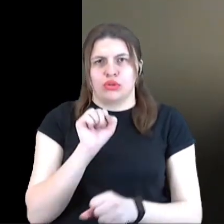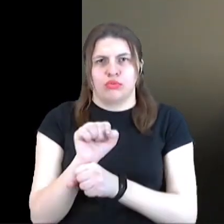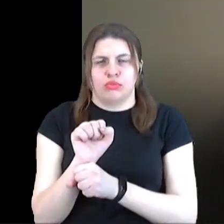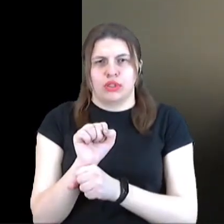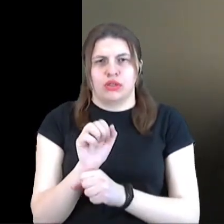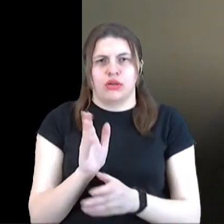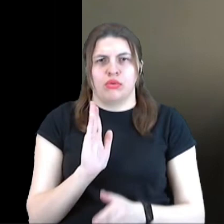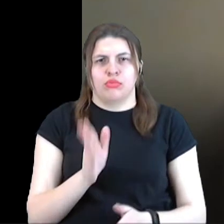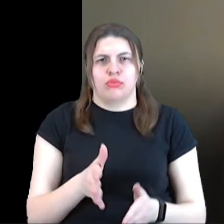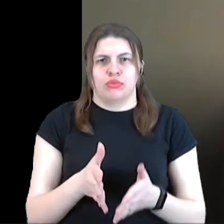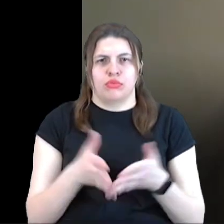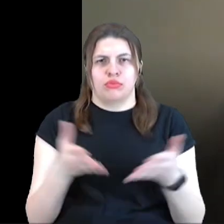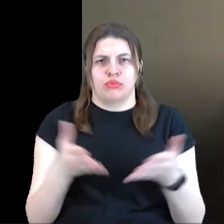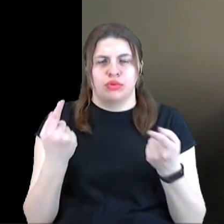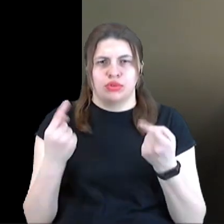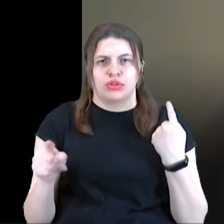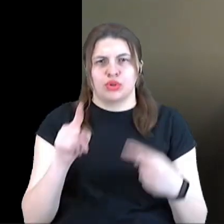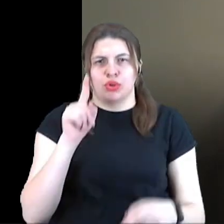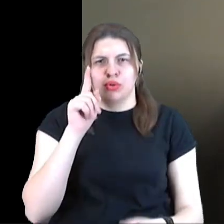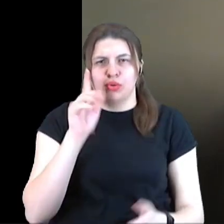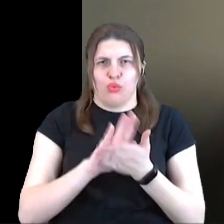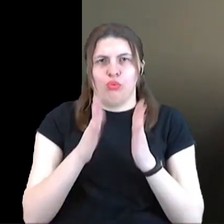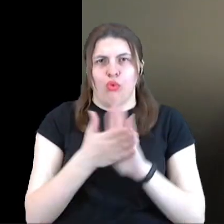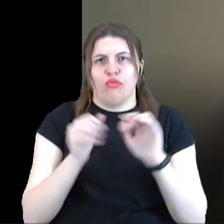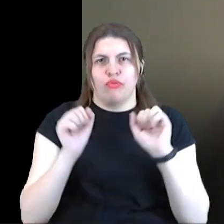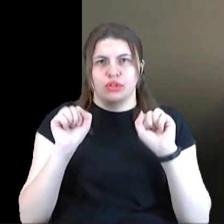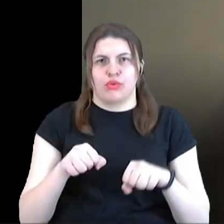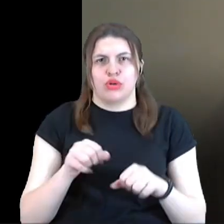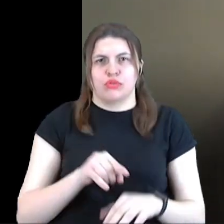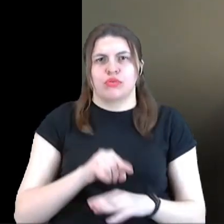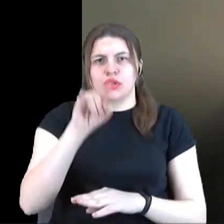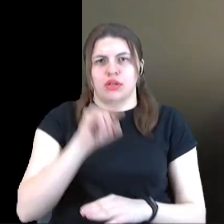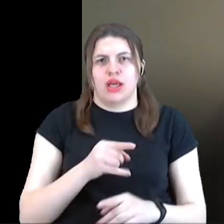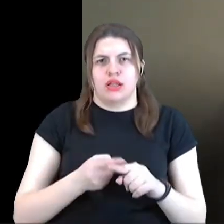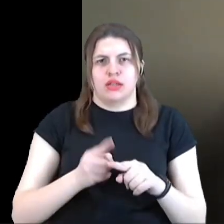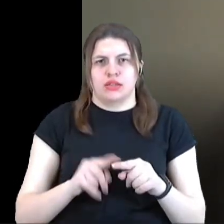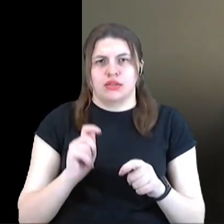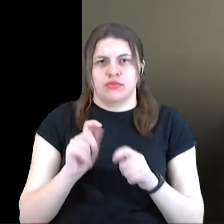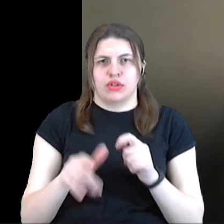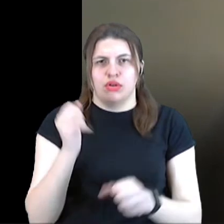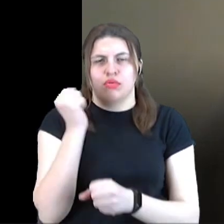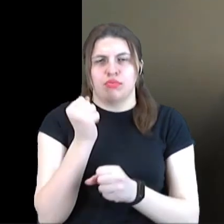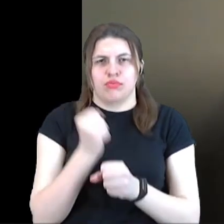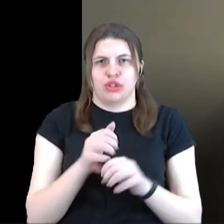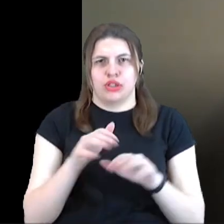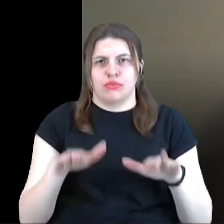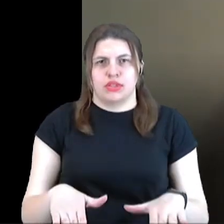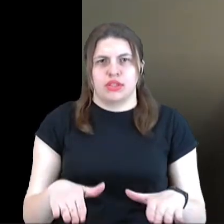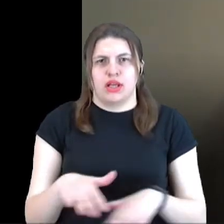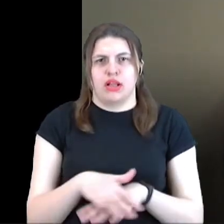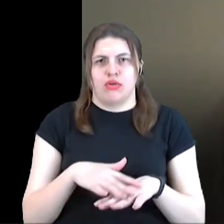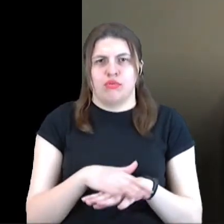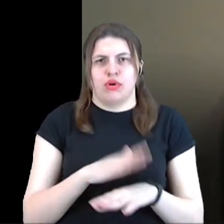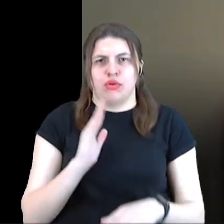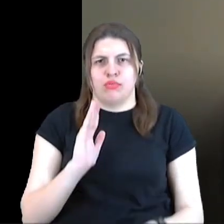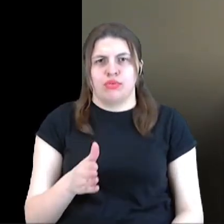інші умови і ми зможемо літати. Але це інвестиції, це робочі місця, це для громад буде додаткове надходження до